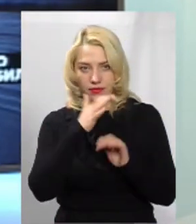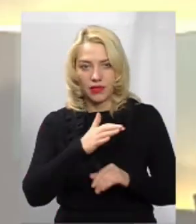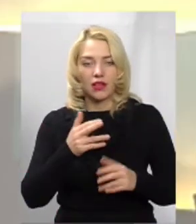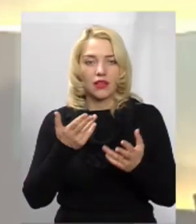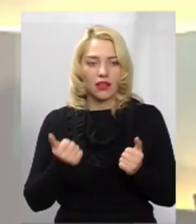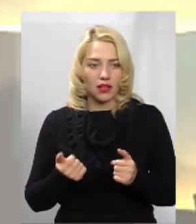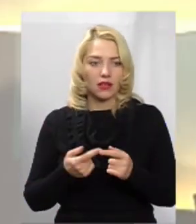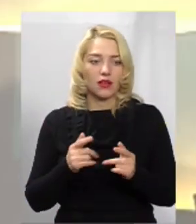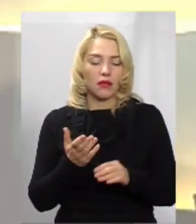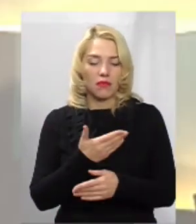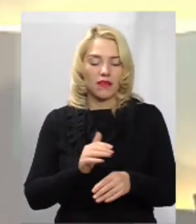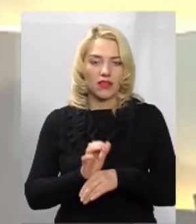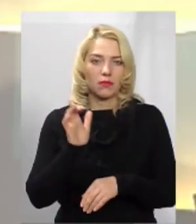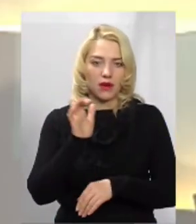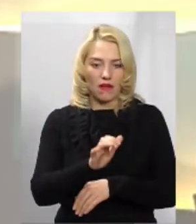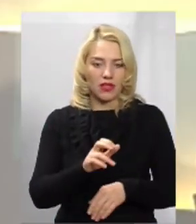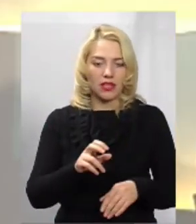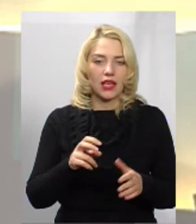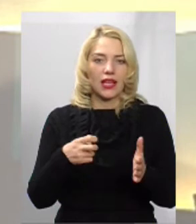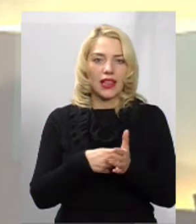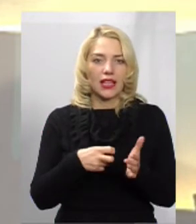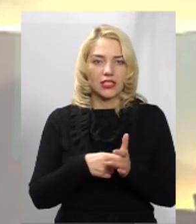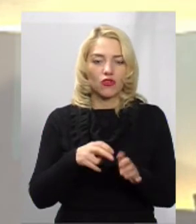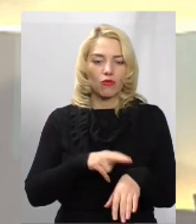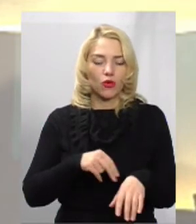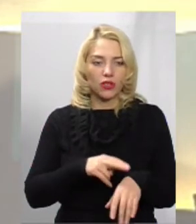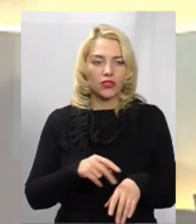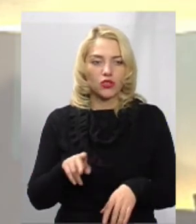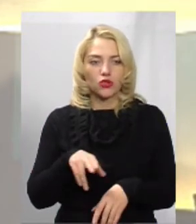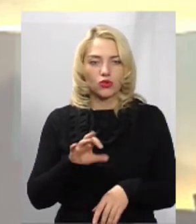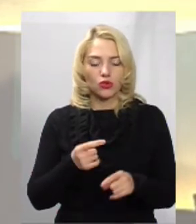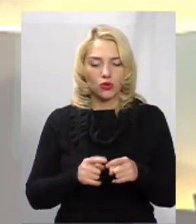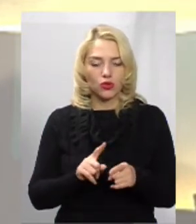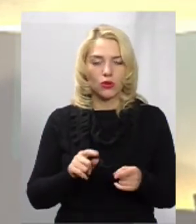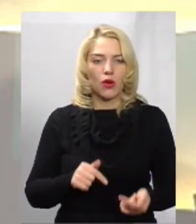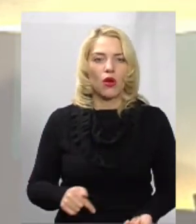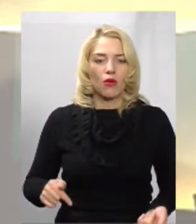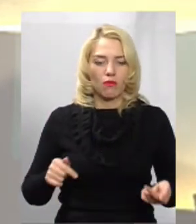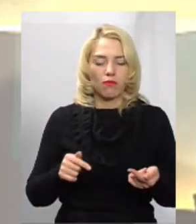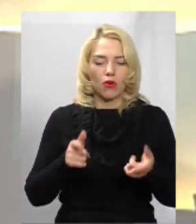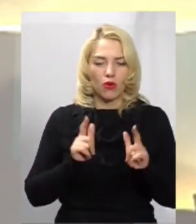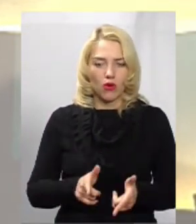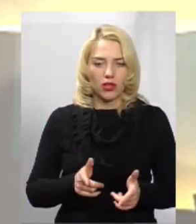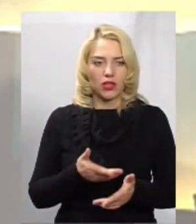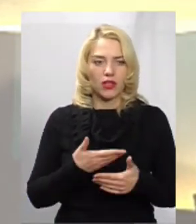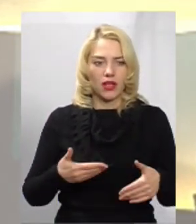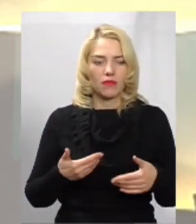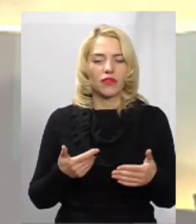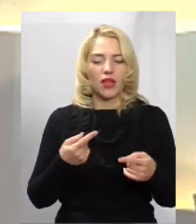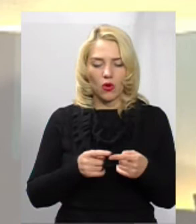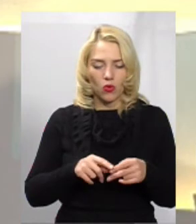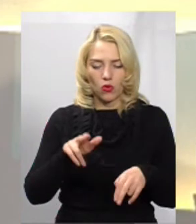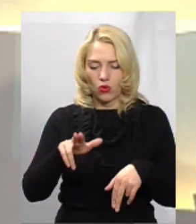Та, ми відправили лист у поліцію щодо того, щоб погодили нам таку розмітку, яка вона там є.